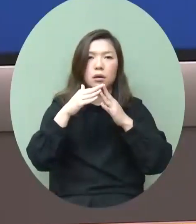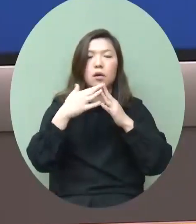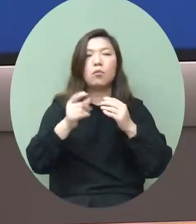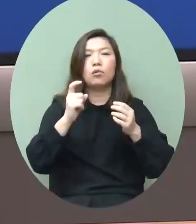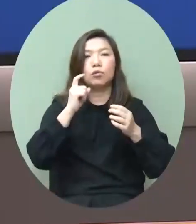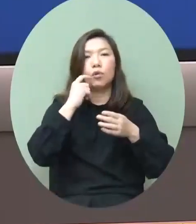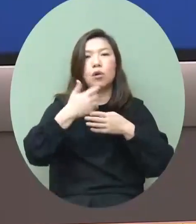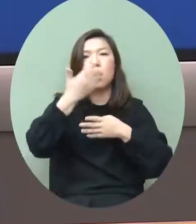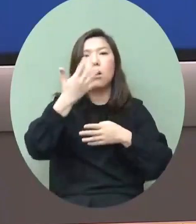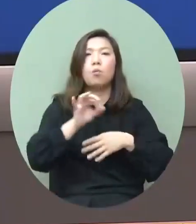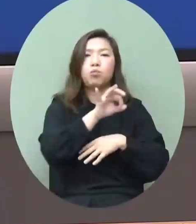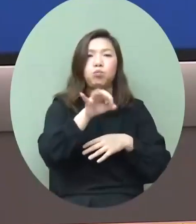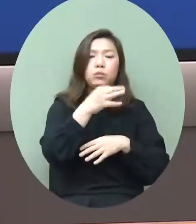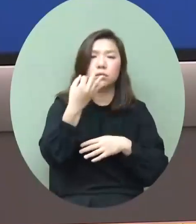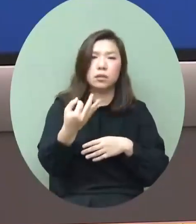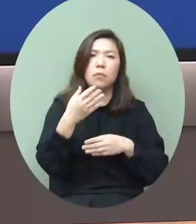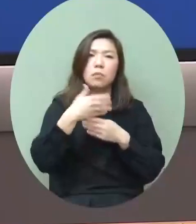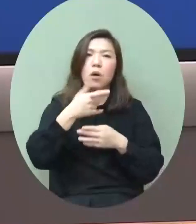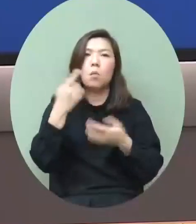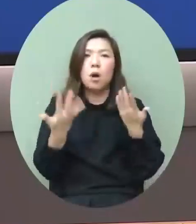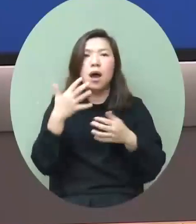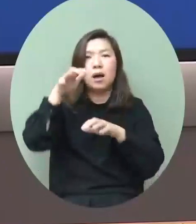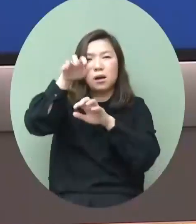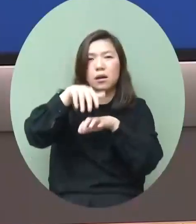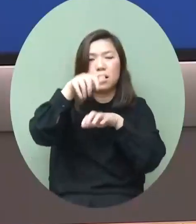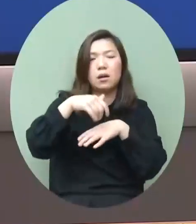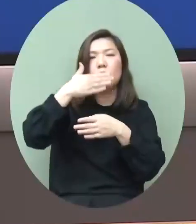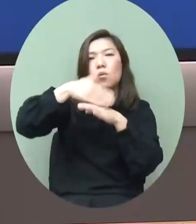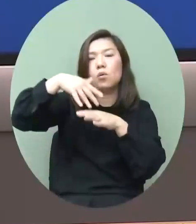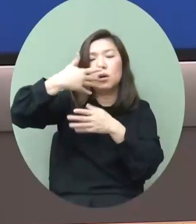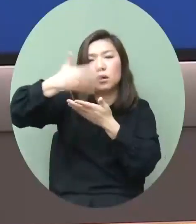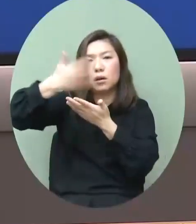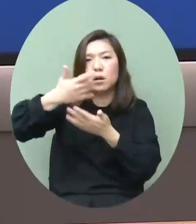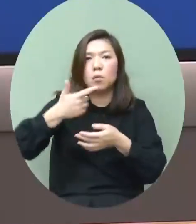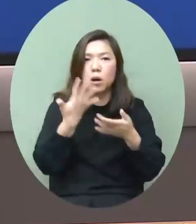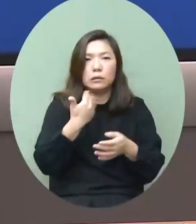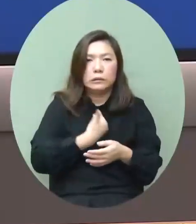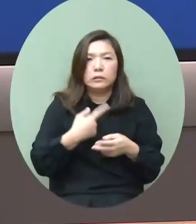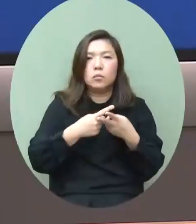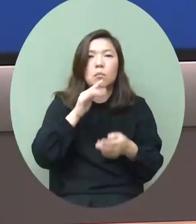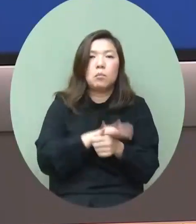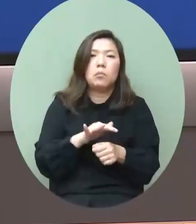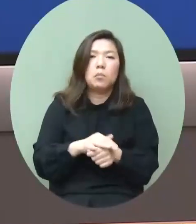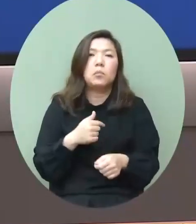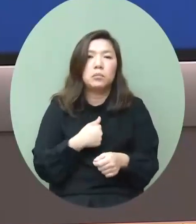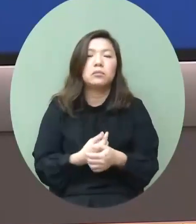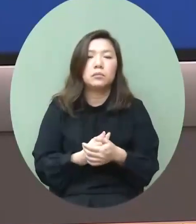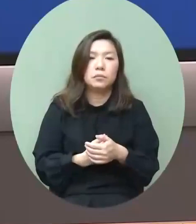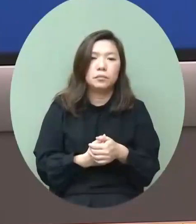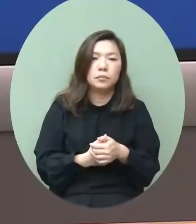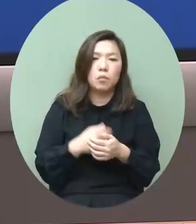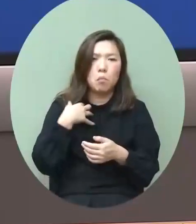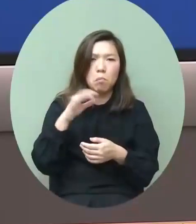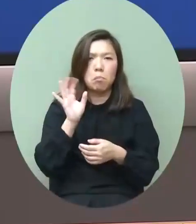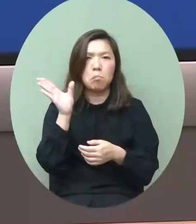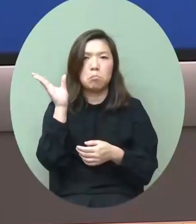樓、沙毛大廈、香村所以需要更加多的義工協助我又沒有收